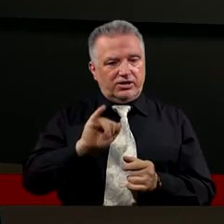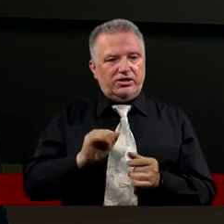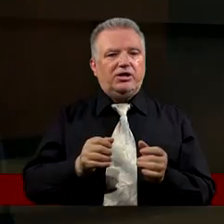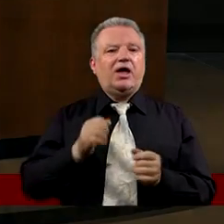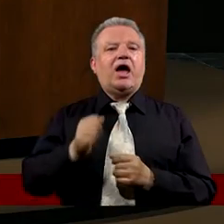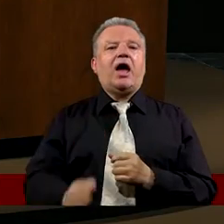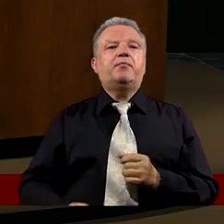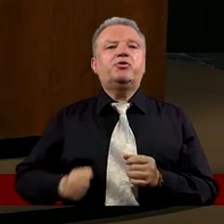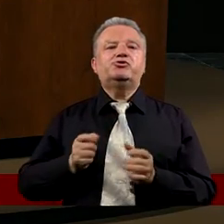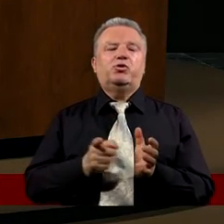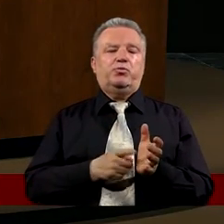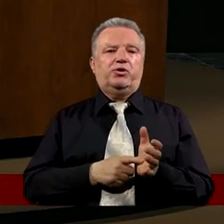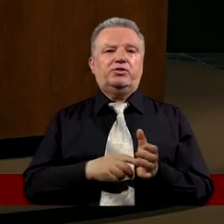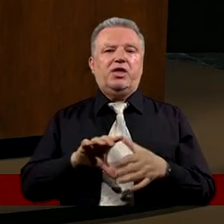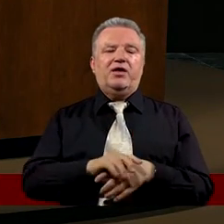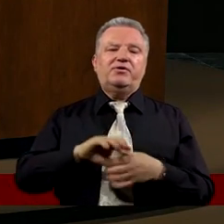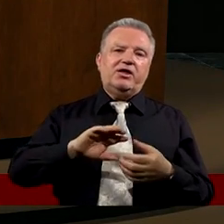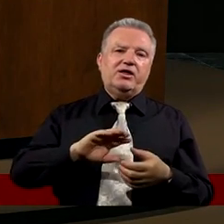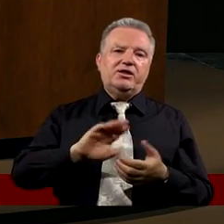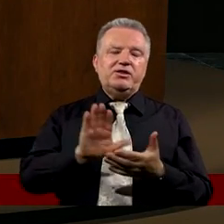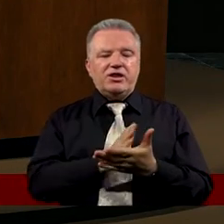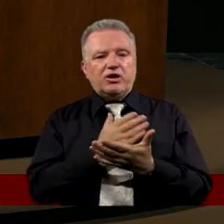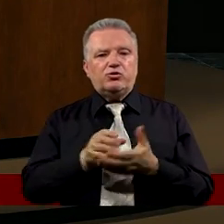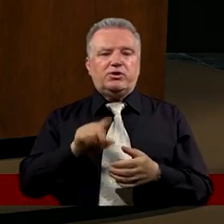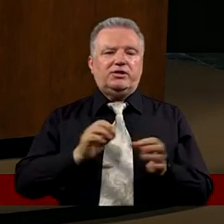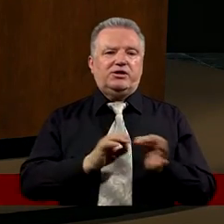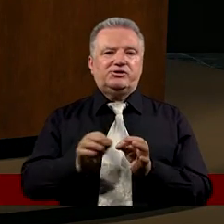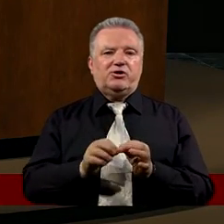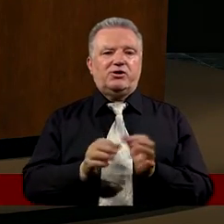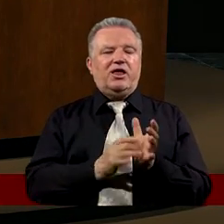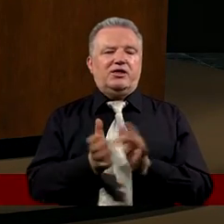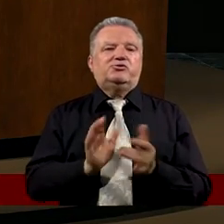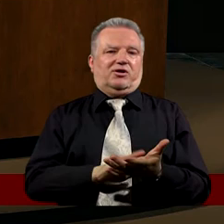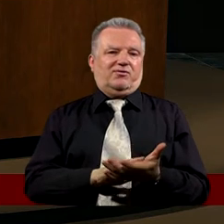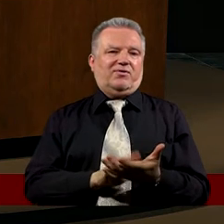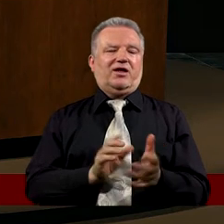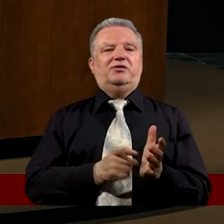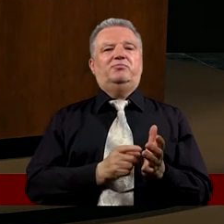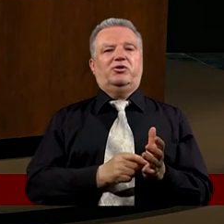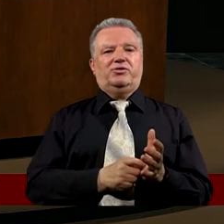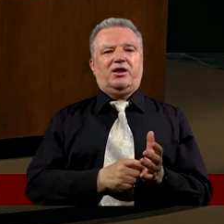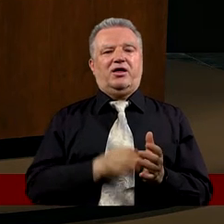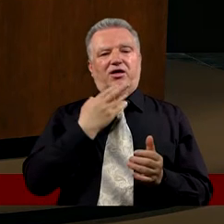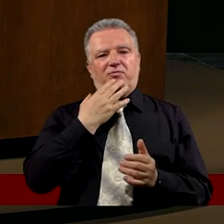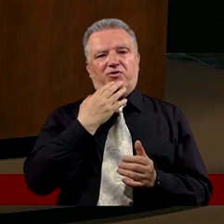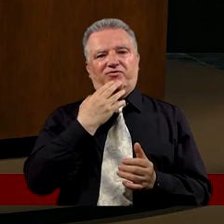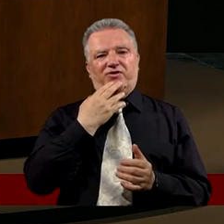apostoł Piotr W niektórych z tych historii Pan Jezus chwalił Piotra Mówił